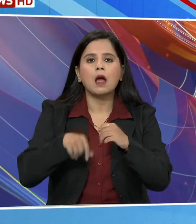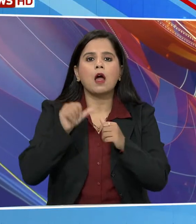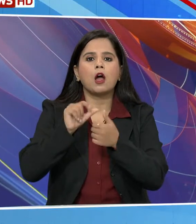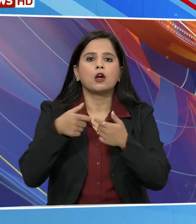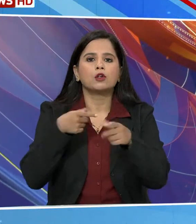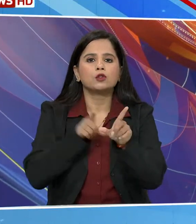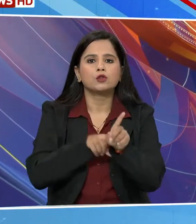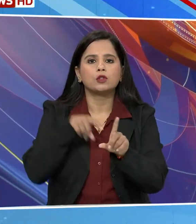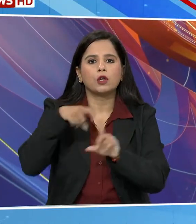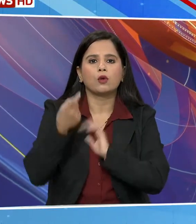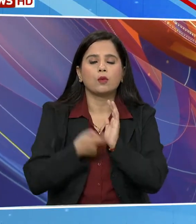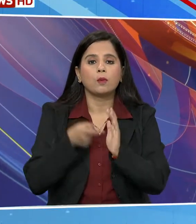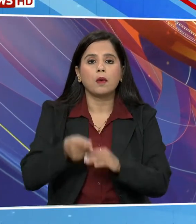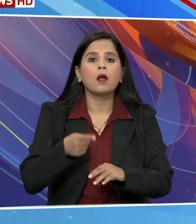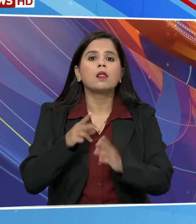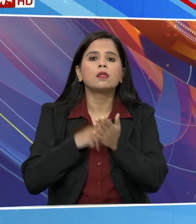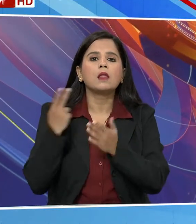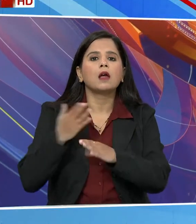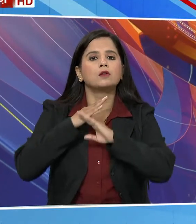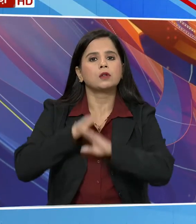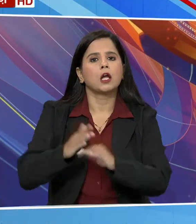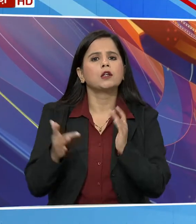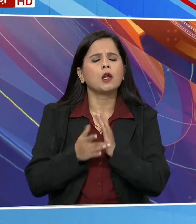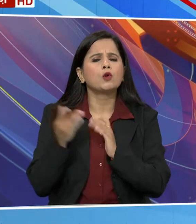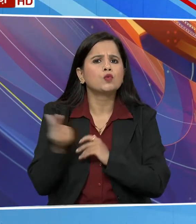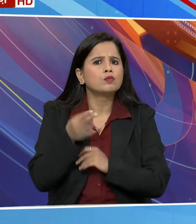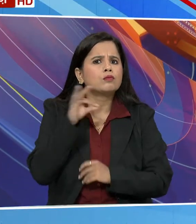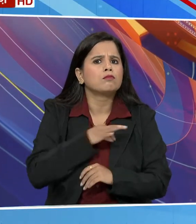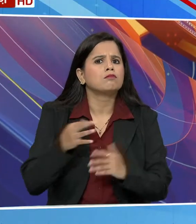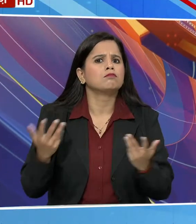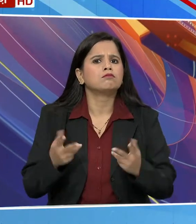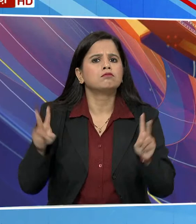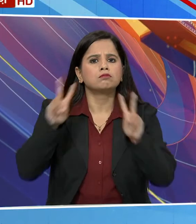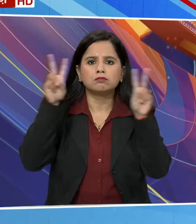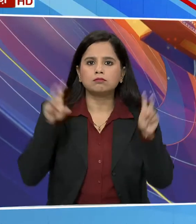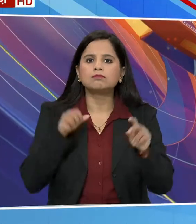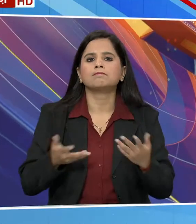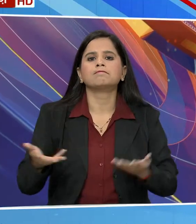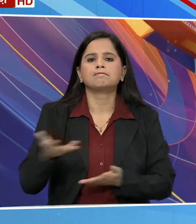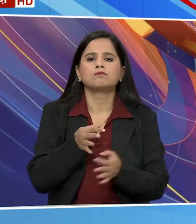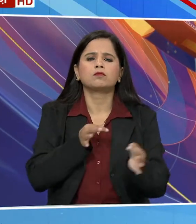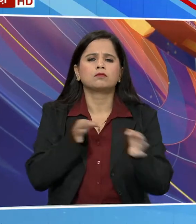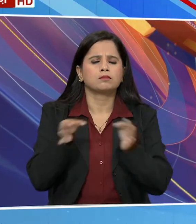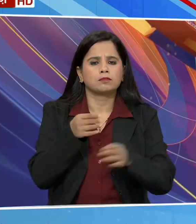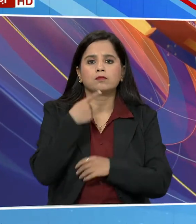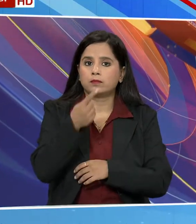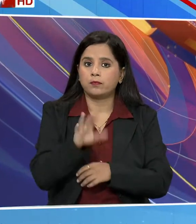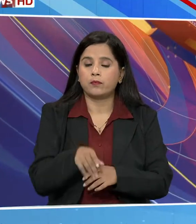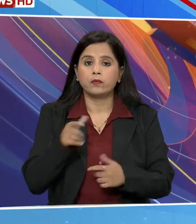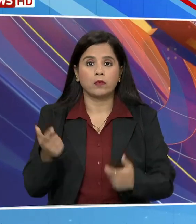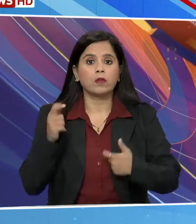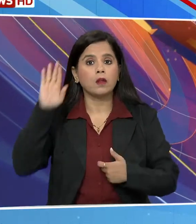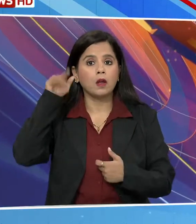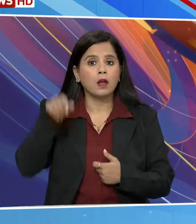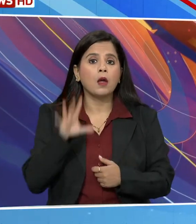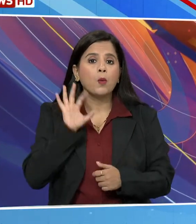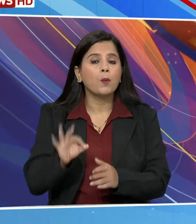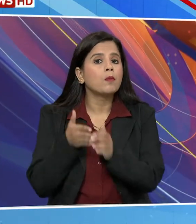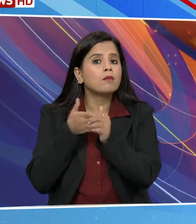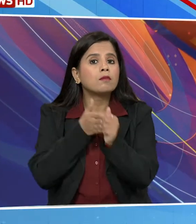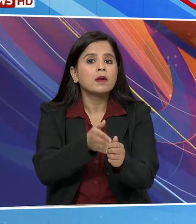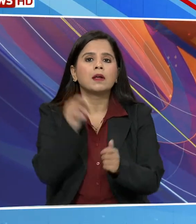राश्चिय सुरक्षा के लिए टेक्नोलोजी का लाव उठाने के विशे पर व्याख्यान भी देंगे सेना कशीश नेत्रित